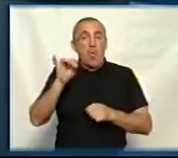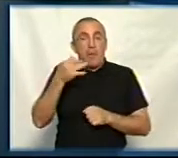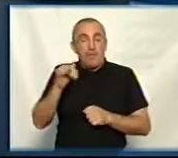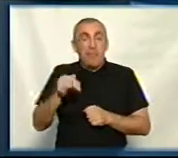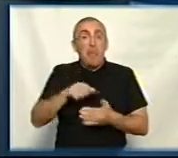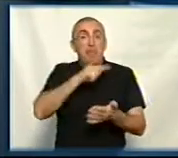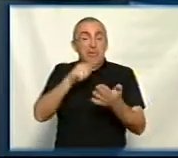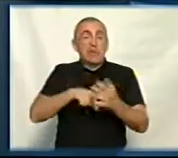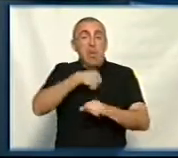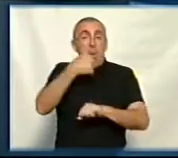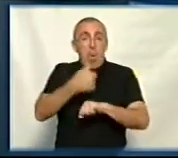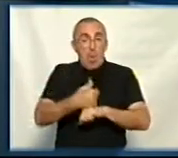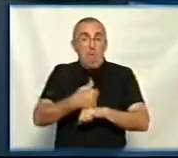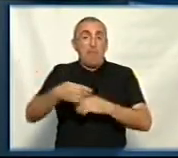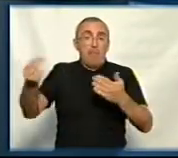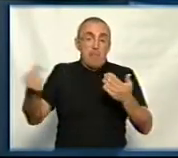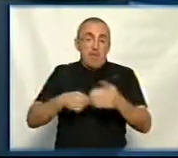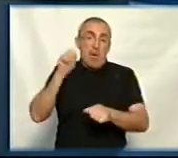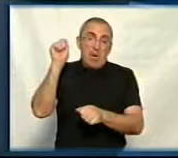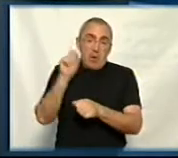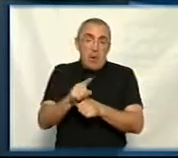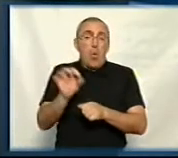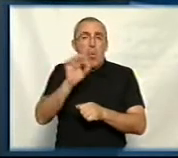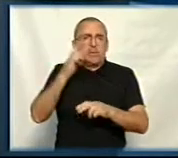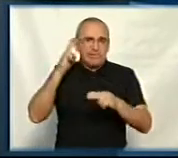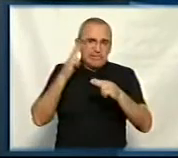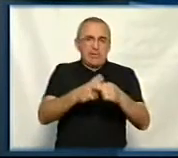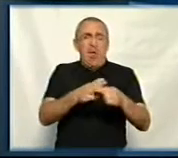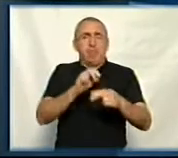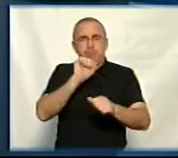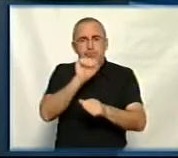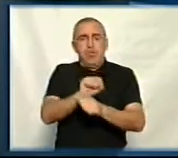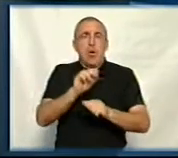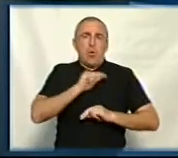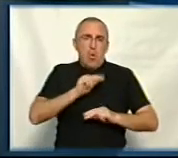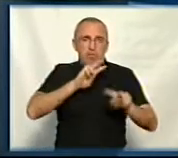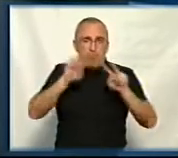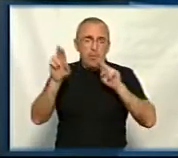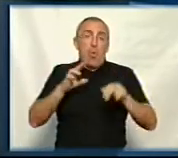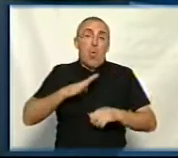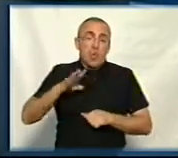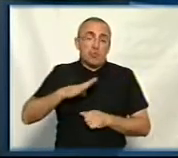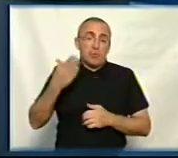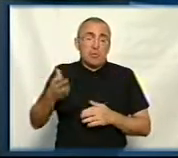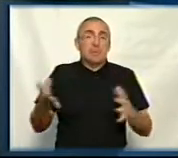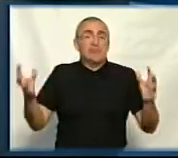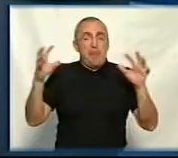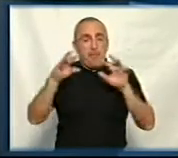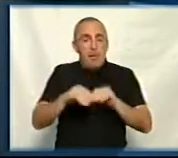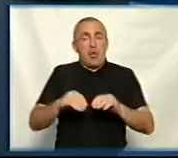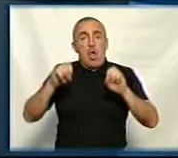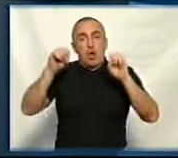натомість, міський голова підписав розпорядження про заборону таких робіт. Ну, і ми всі очікуємо на спільне